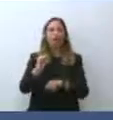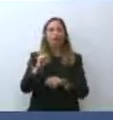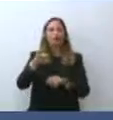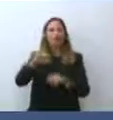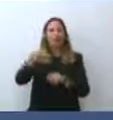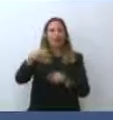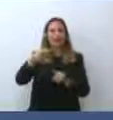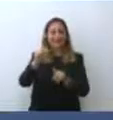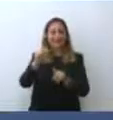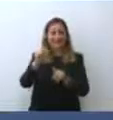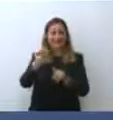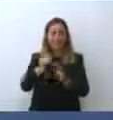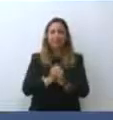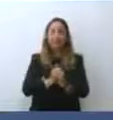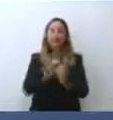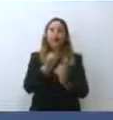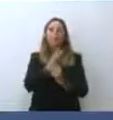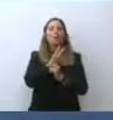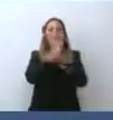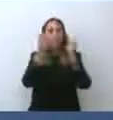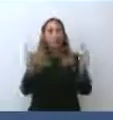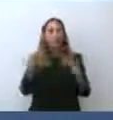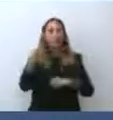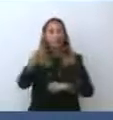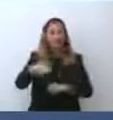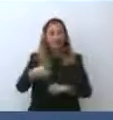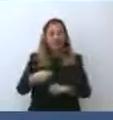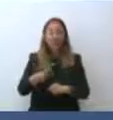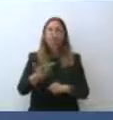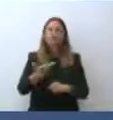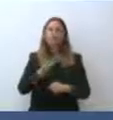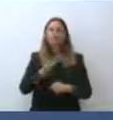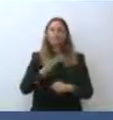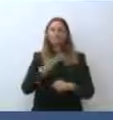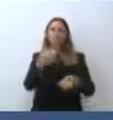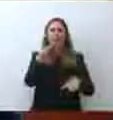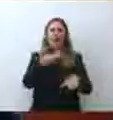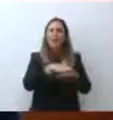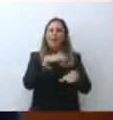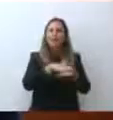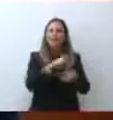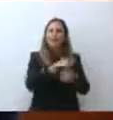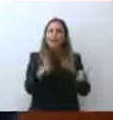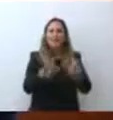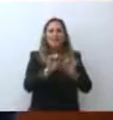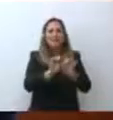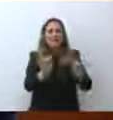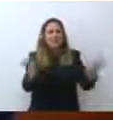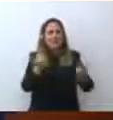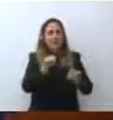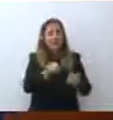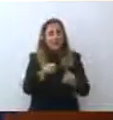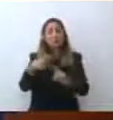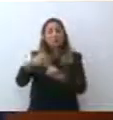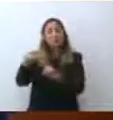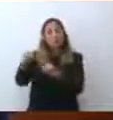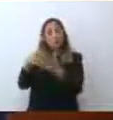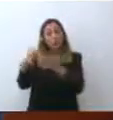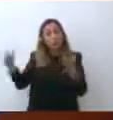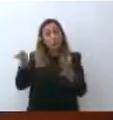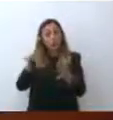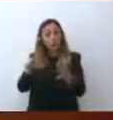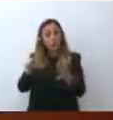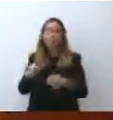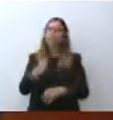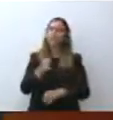Buongiorno Presidente, diversi virologi, anzi numerosi virologi, esponenti della sua maggioranza, chiedono l'obbligo vaccinale.